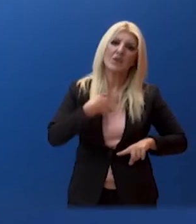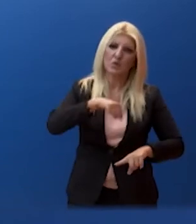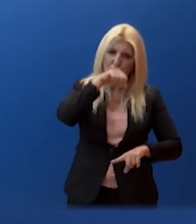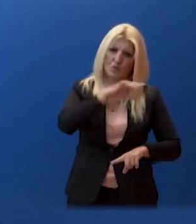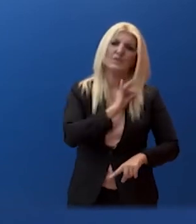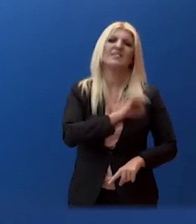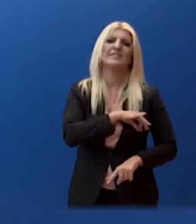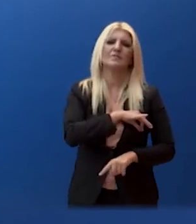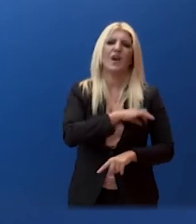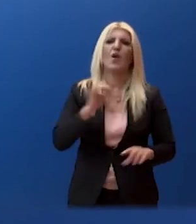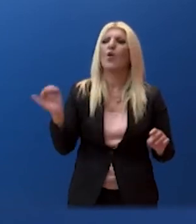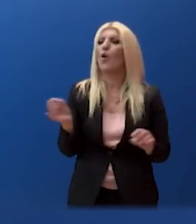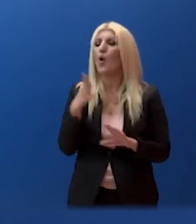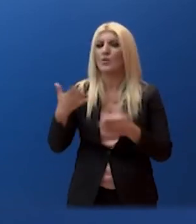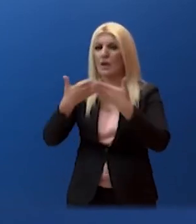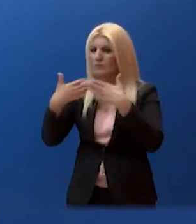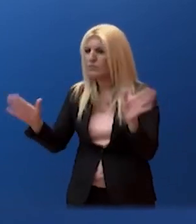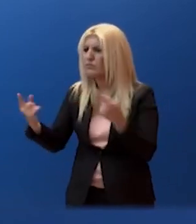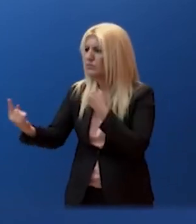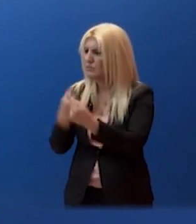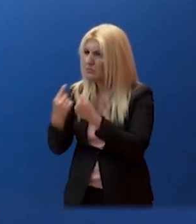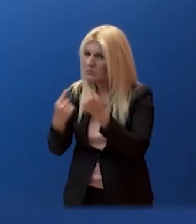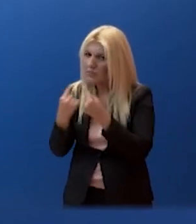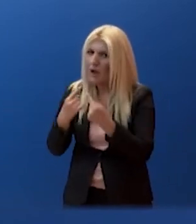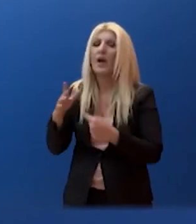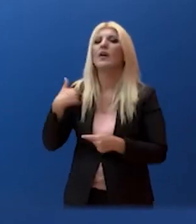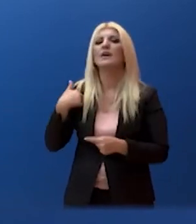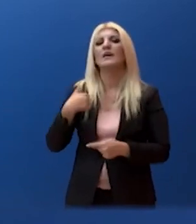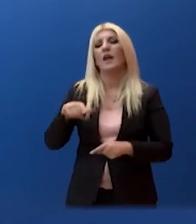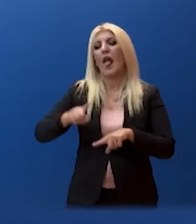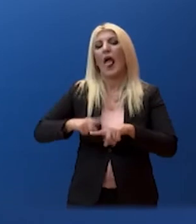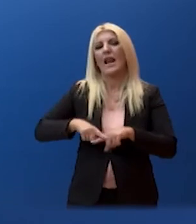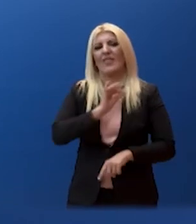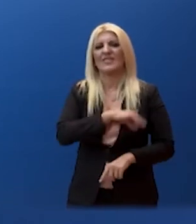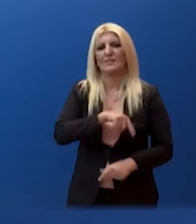άνοιγμα και σε κάθε κλίσιμο των διαπραγματευτικών κεφαλαίων θα αντικατοβρίζεται η θέση της χώρας μας.